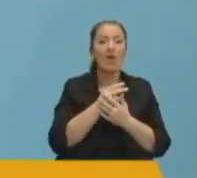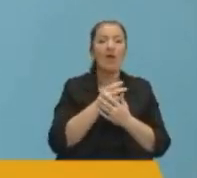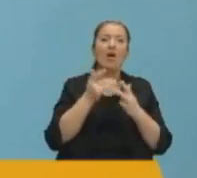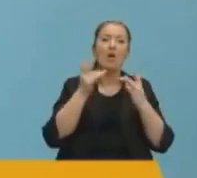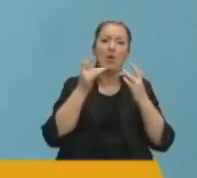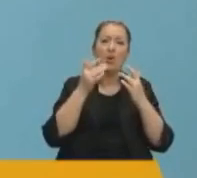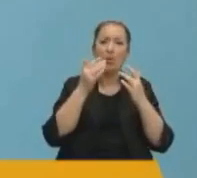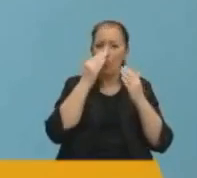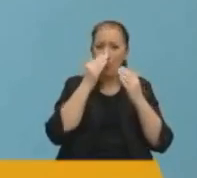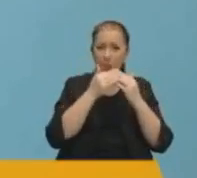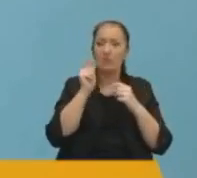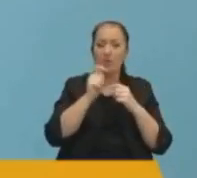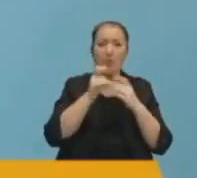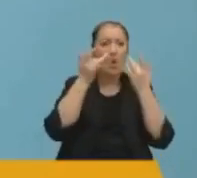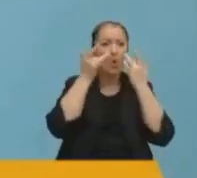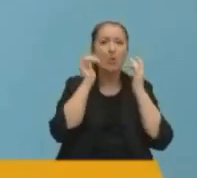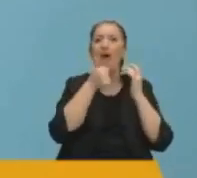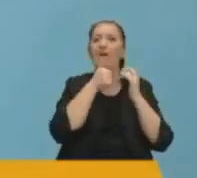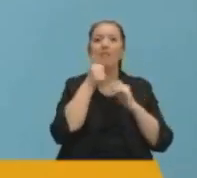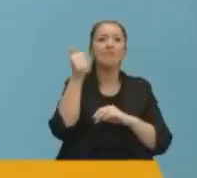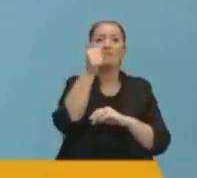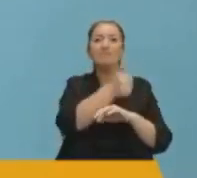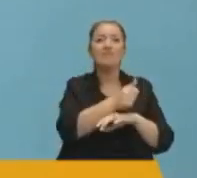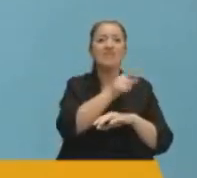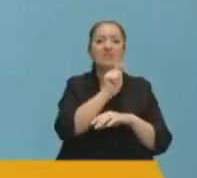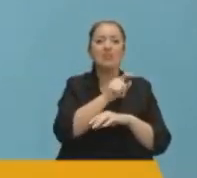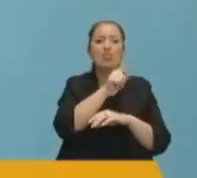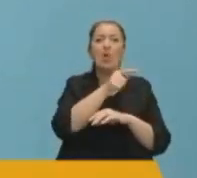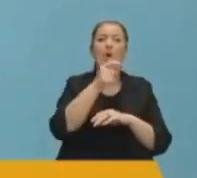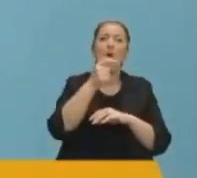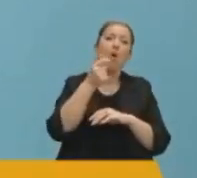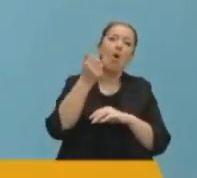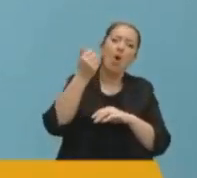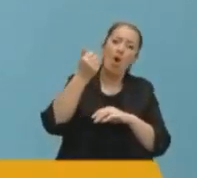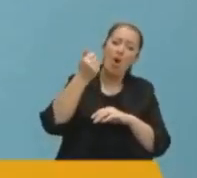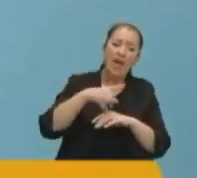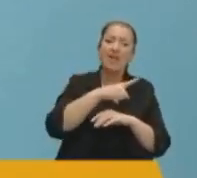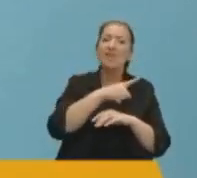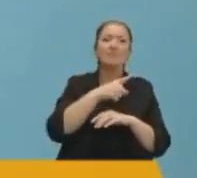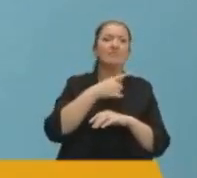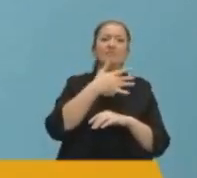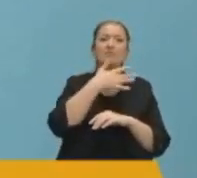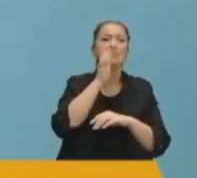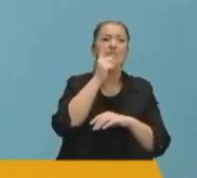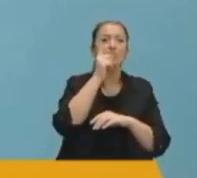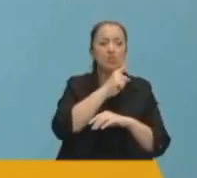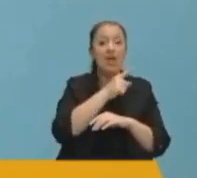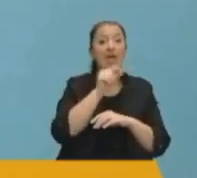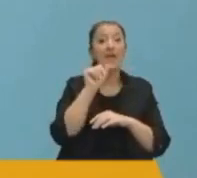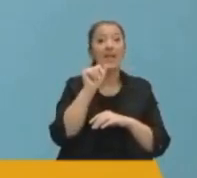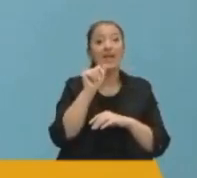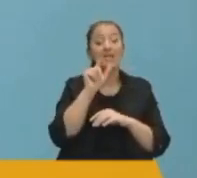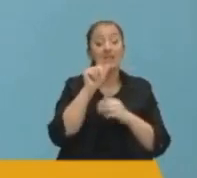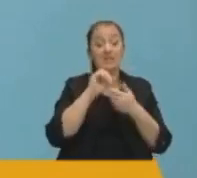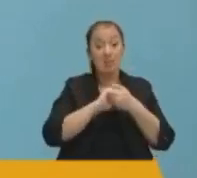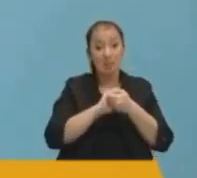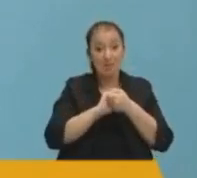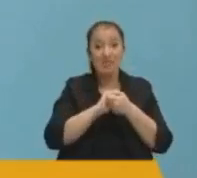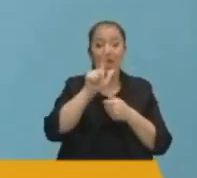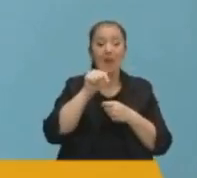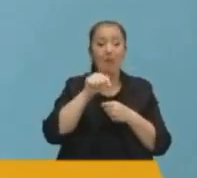adamlarını sizler göreve getirdiniz. Bu büyük bir yönetim zafiyetidir ve değerlendirmenizde samimiyseniz gereğini bugüne kadar